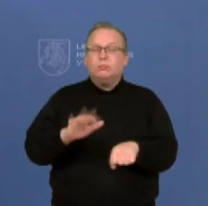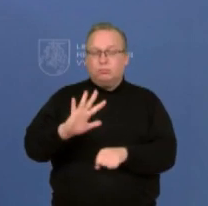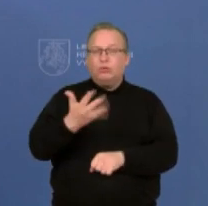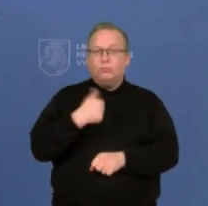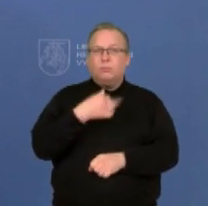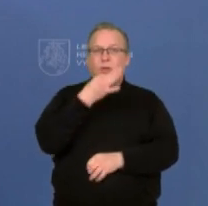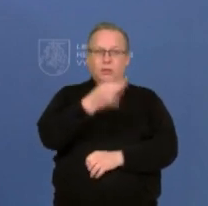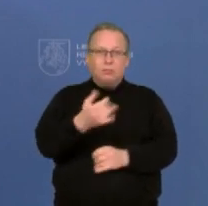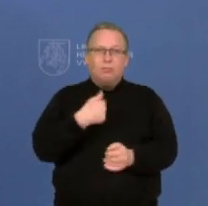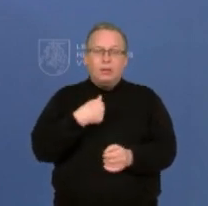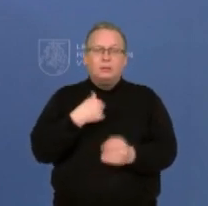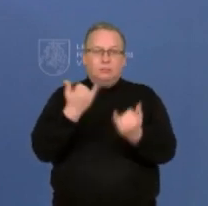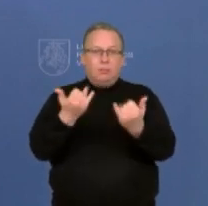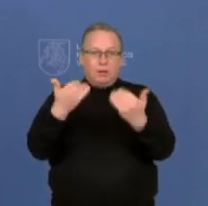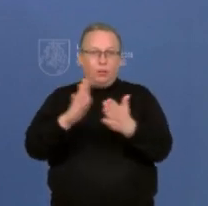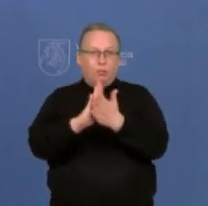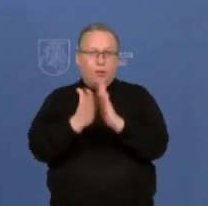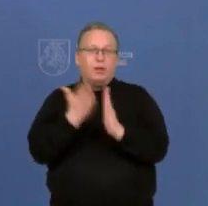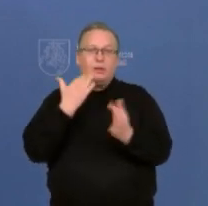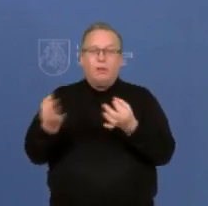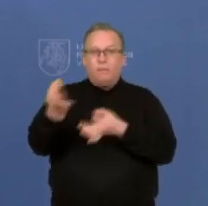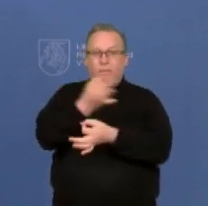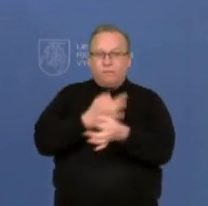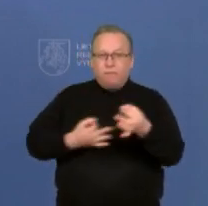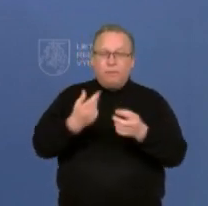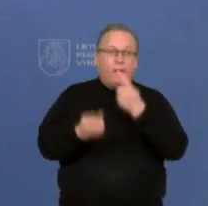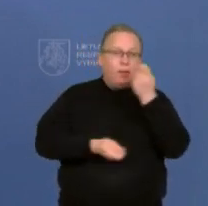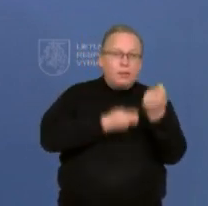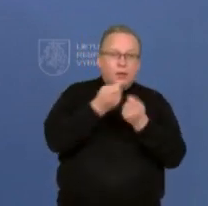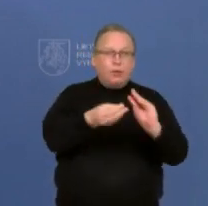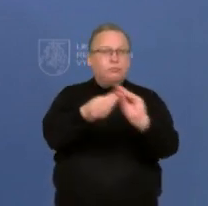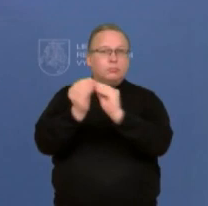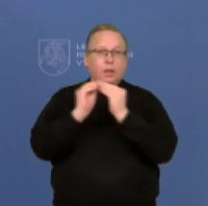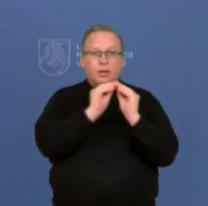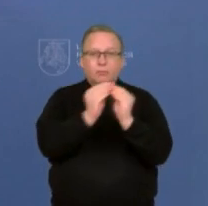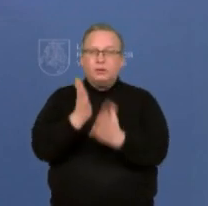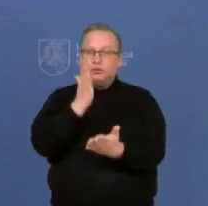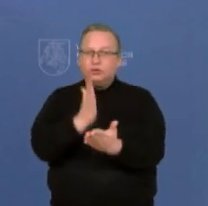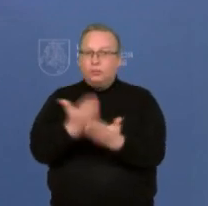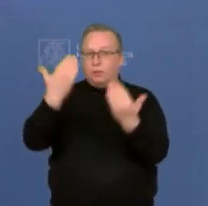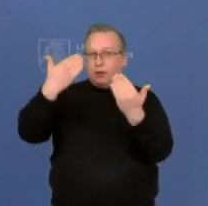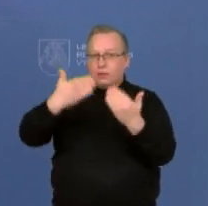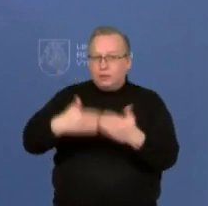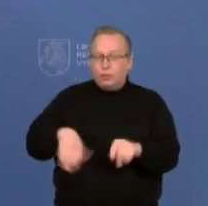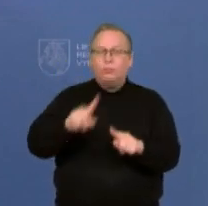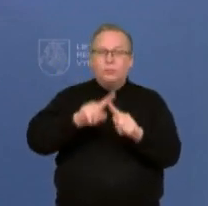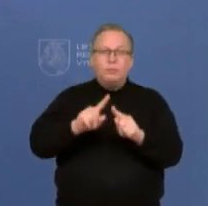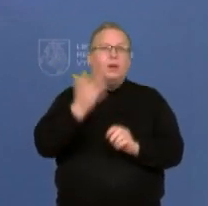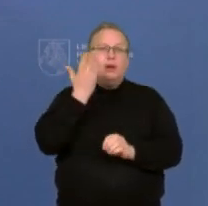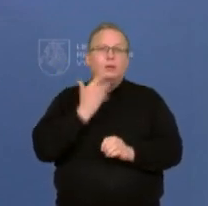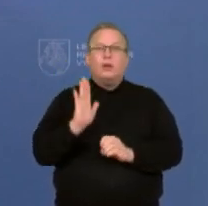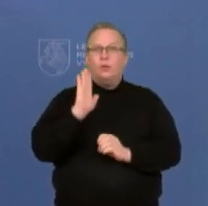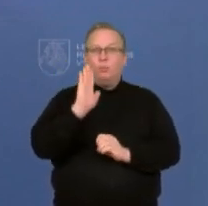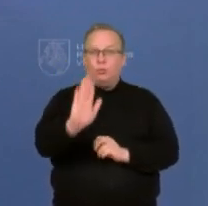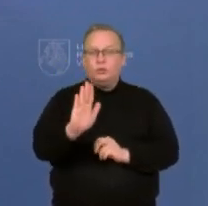tikrai esam tame etape, kada diskutuojam, analizuojam, tariamės ir matyti, esame jau ant tos ribos, kada turėsim